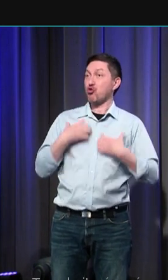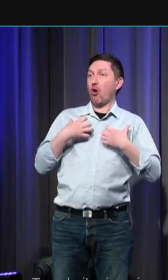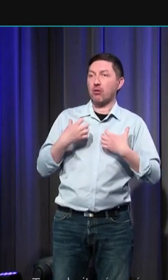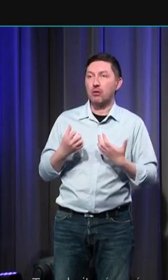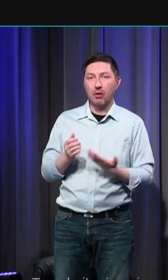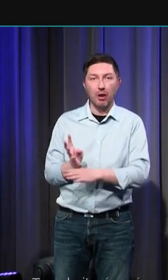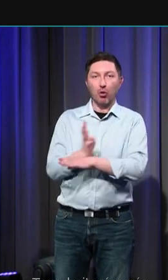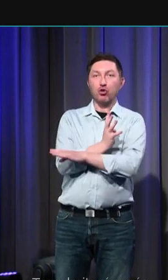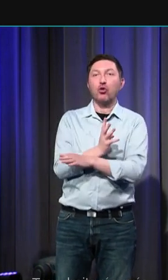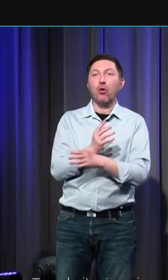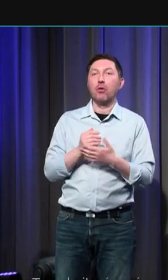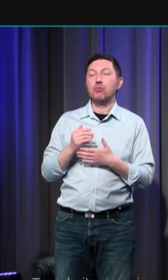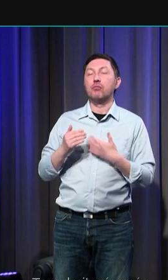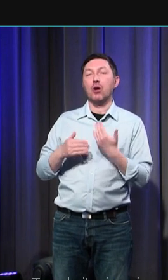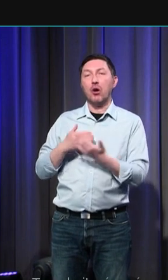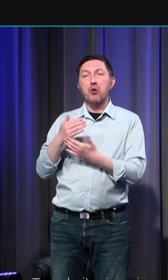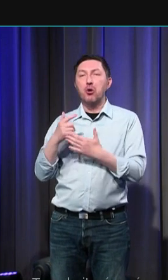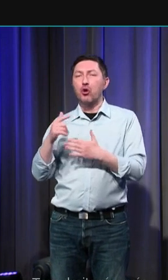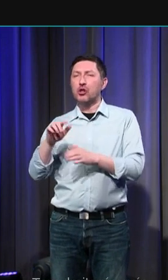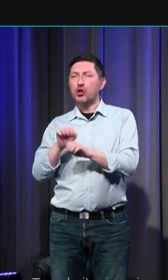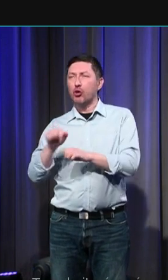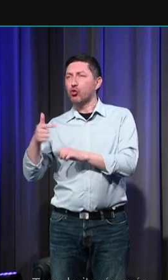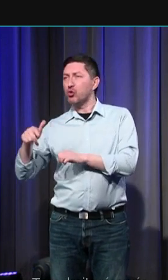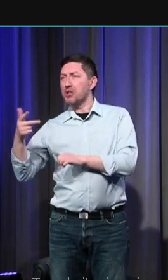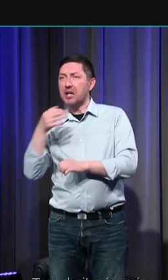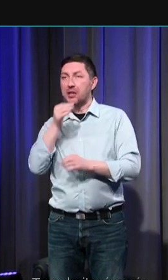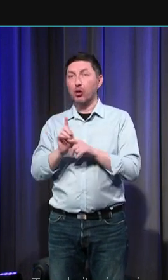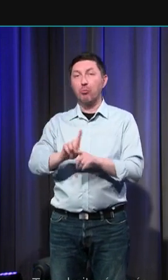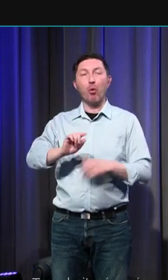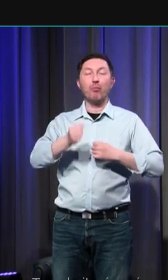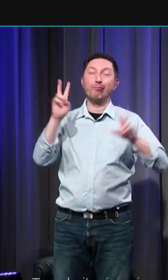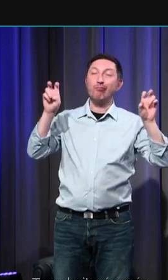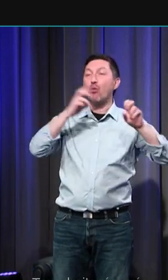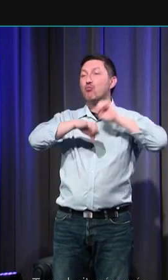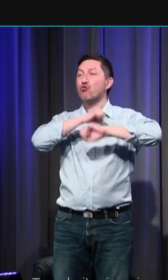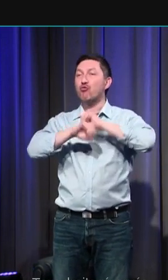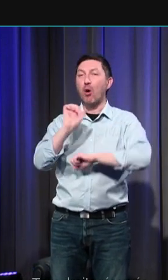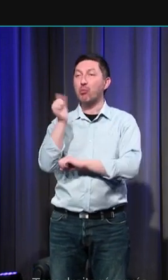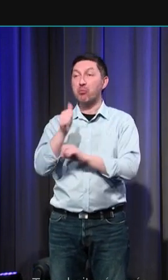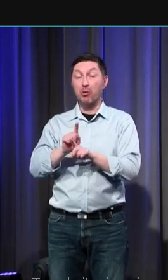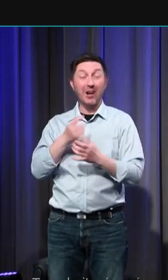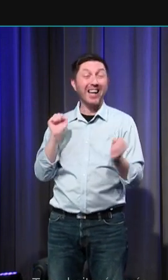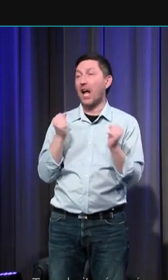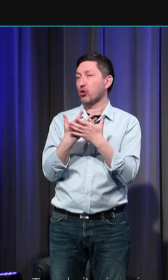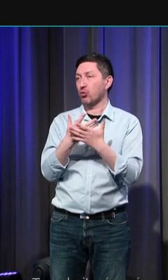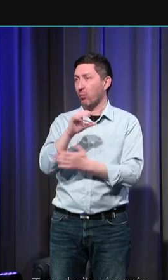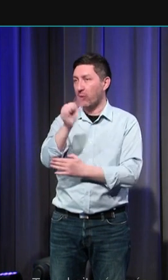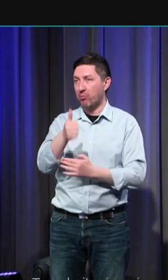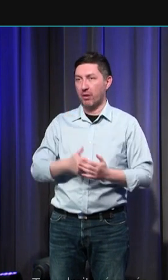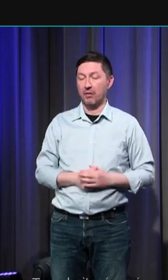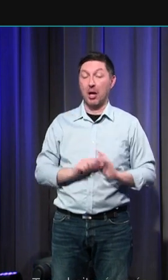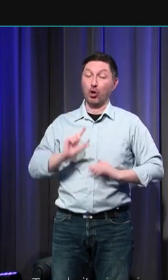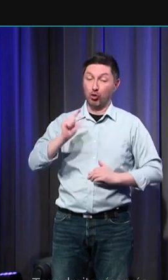contemporains, à partir du XIIe, XIIIe siècle, appellent le mouvement premier, et une seconde phase où la volonté